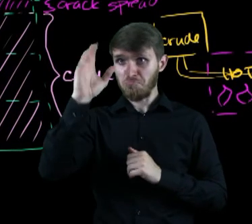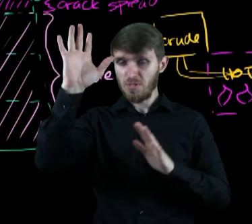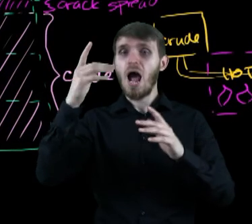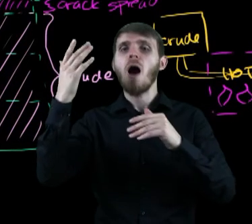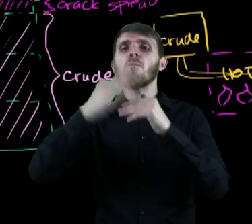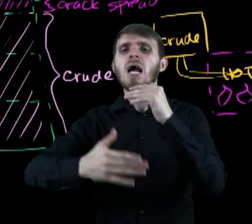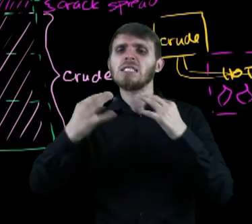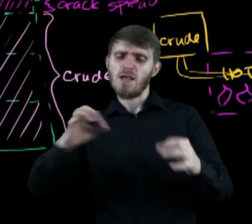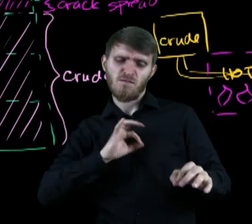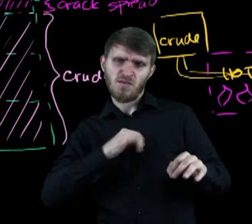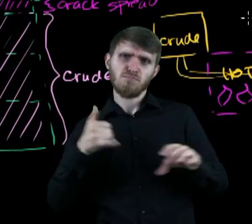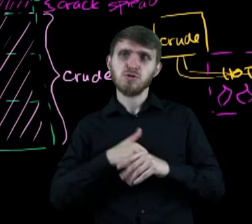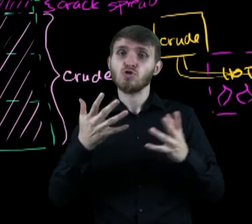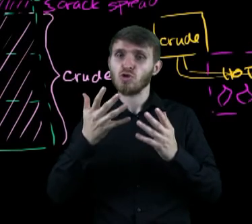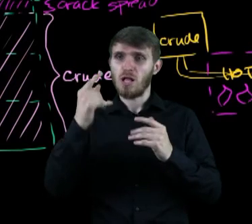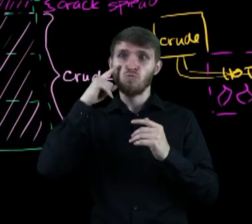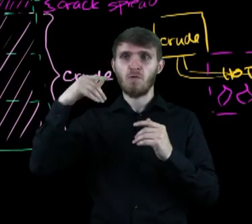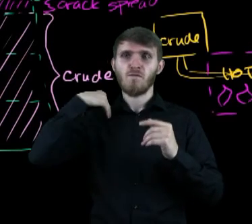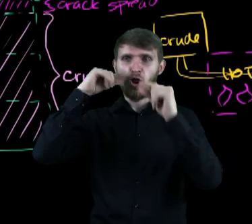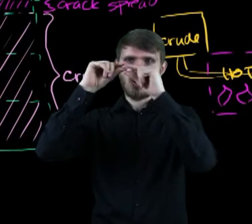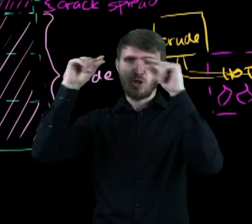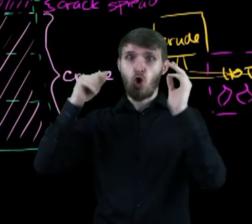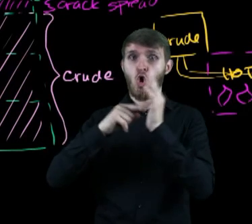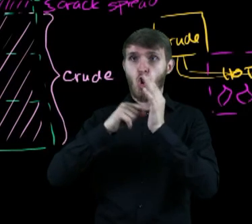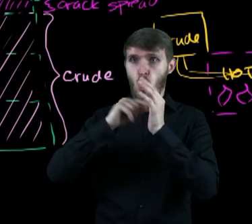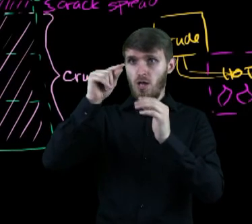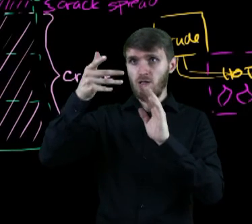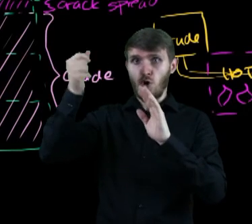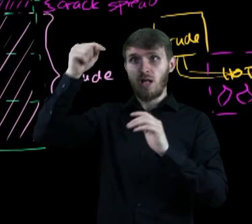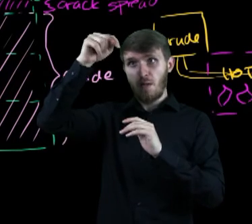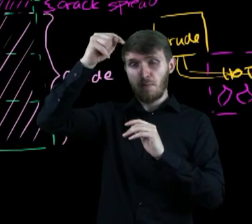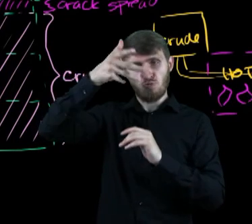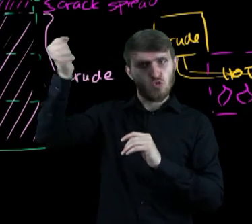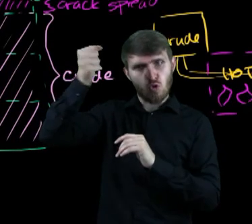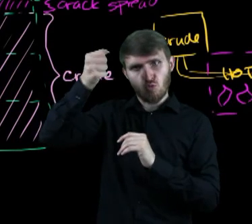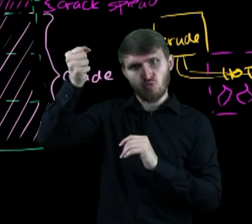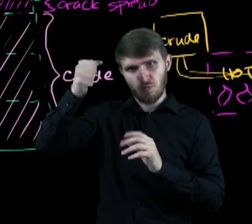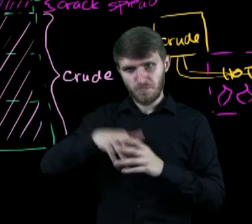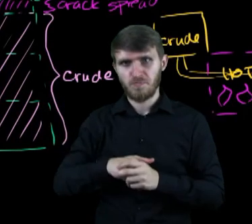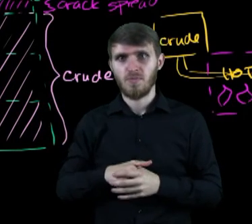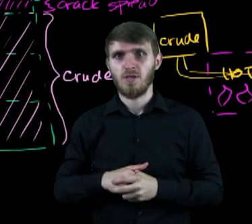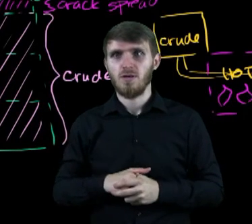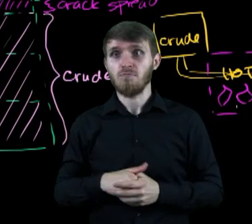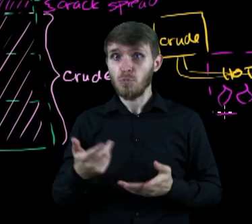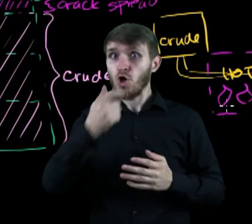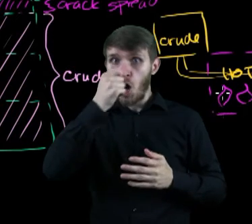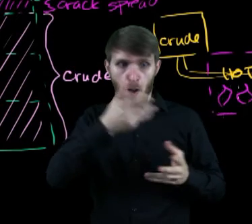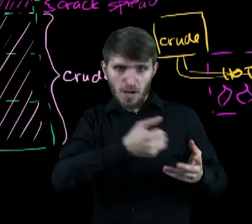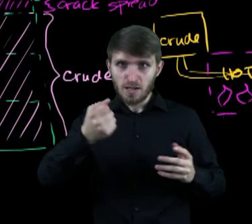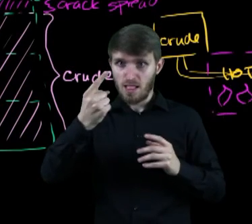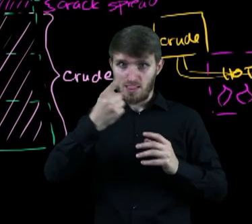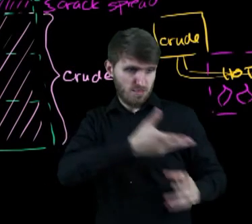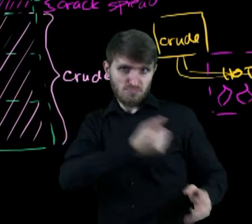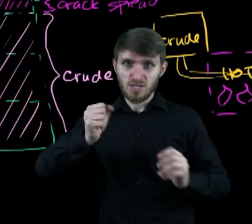samym szczycie. A benzyny do naszych aut odsysa się gdzieś tutaj. Odbiera się ją gdzieś tutaj. Rozdziela się